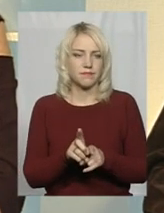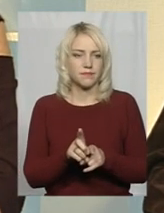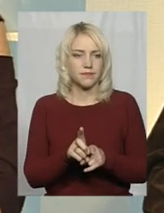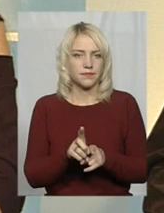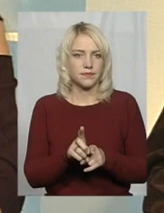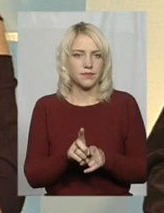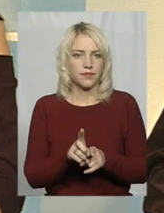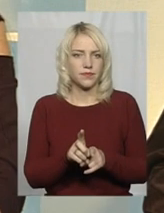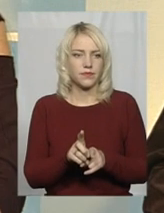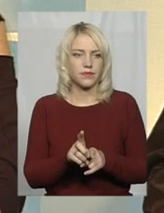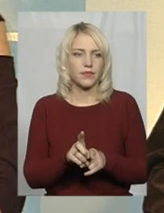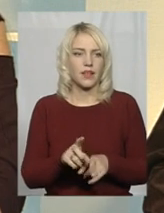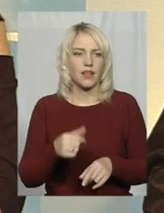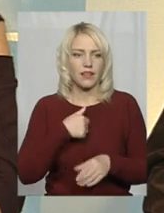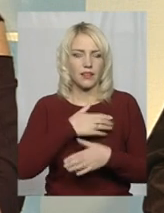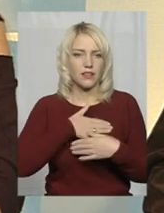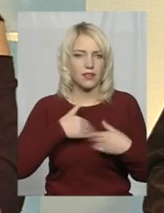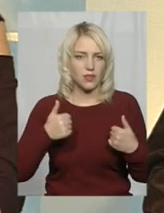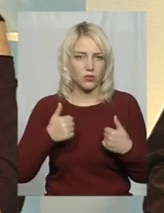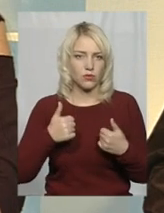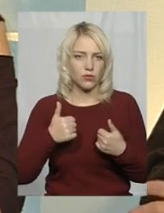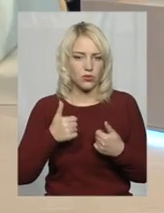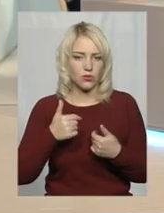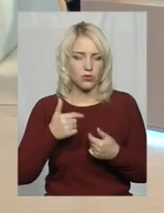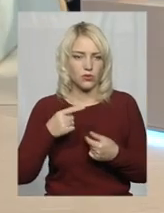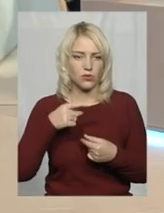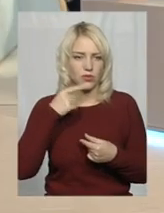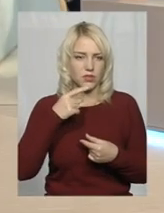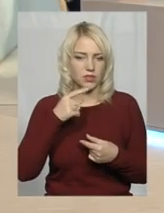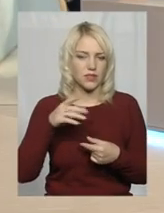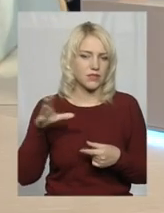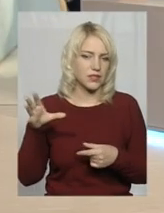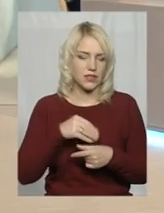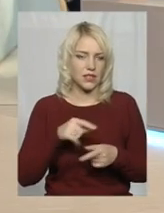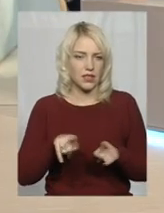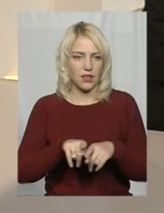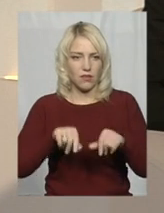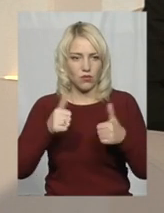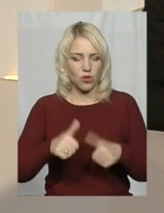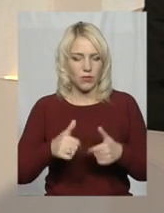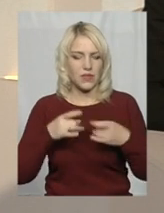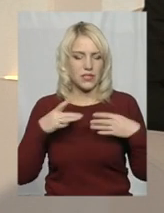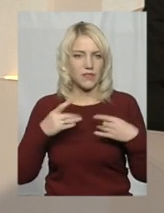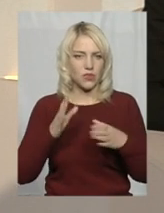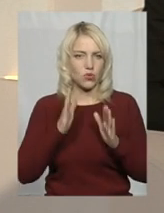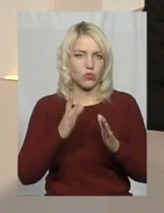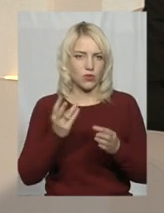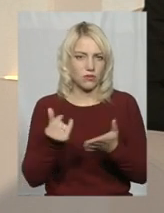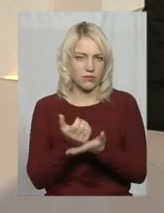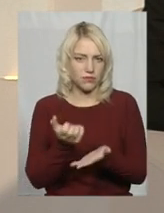Я не хочу списати повністю всі такі формати святкувань суто на комерцію.